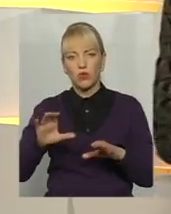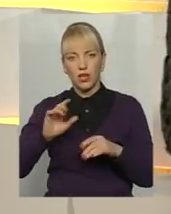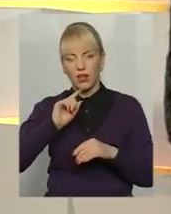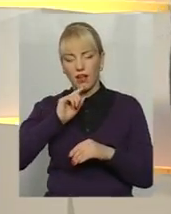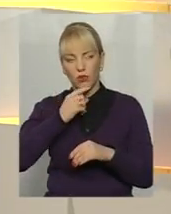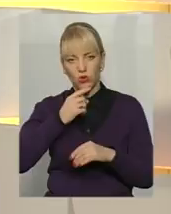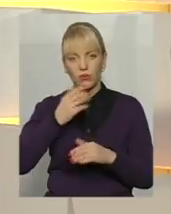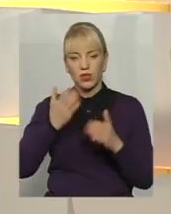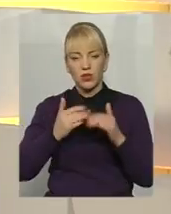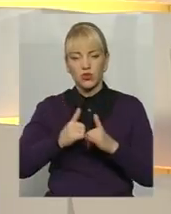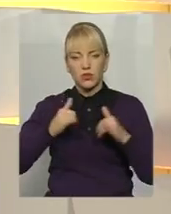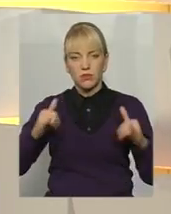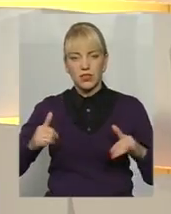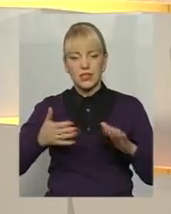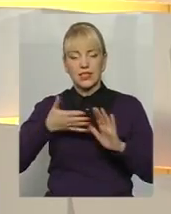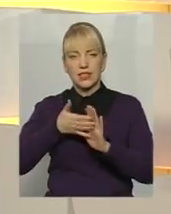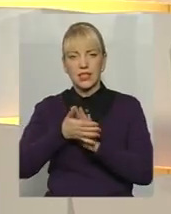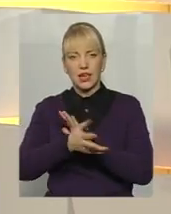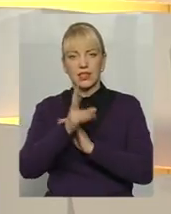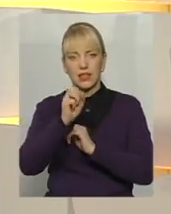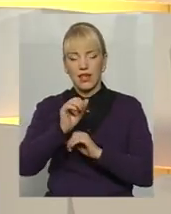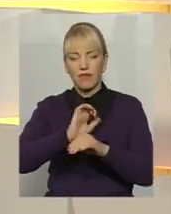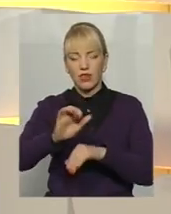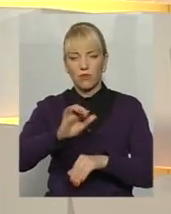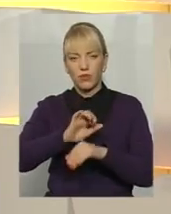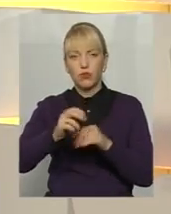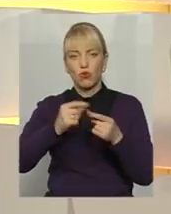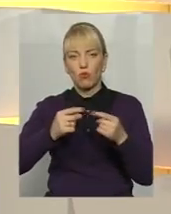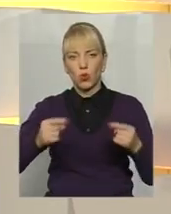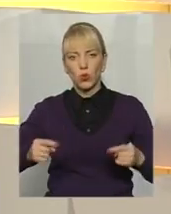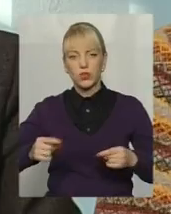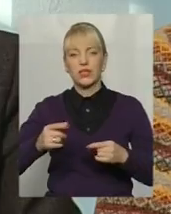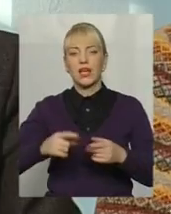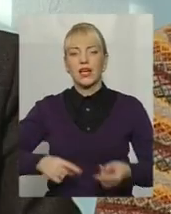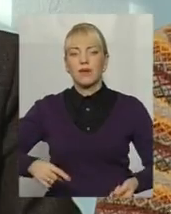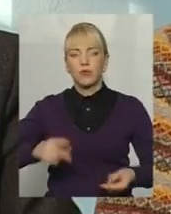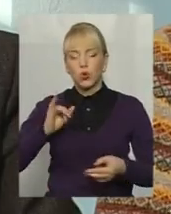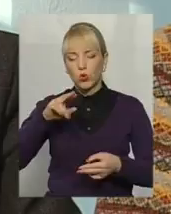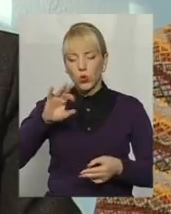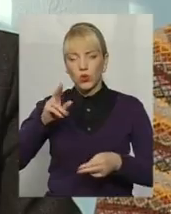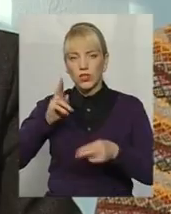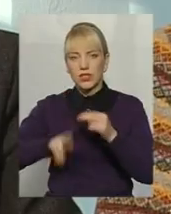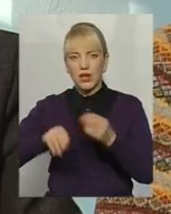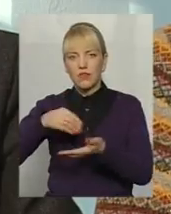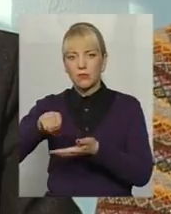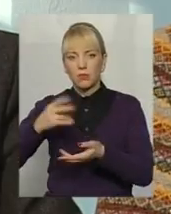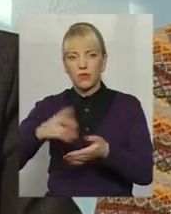якщо збільшуються витрати на виробництво продукції, відповідно, кінцевий споживач повинен